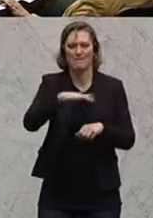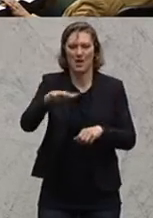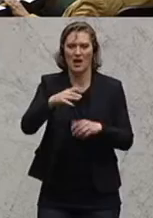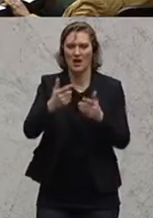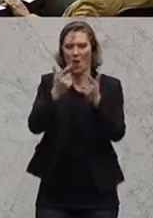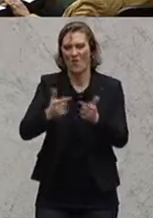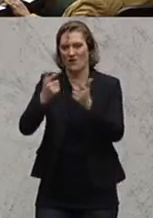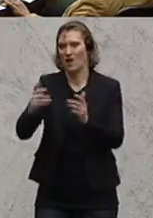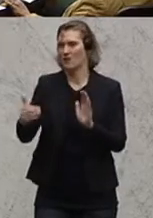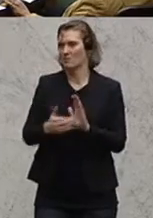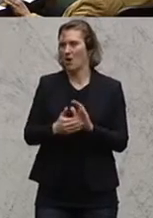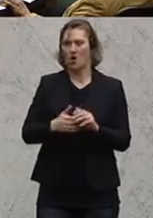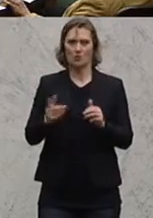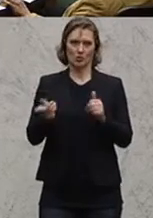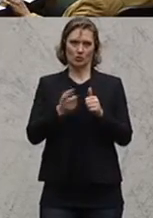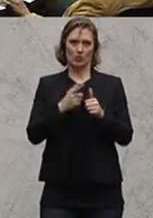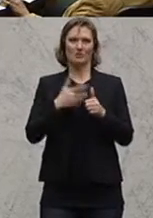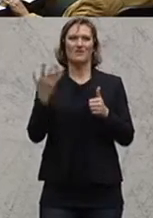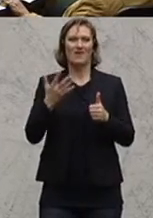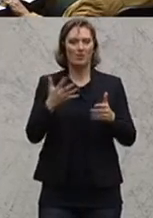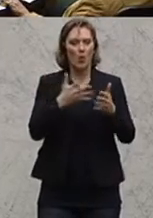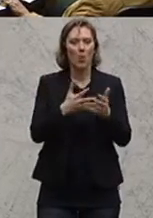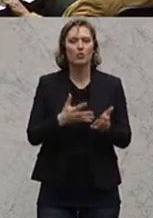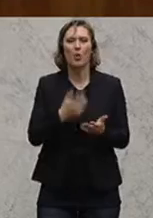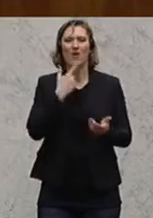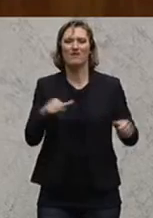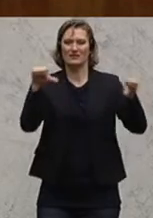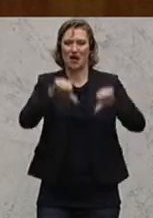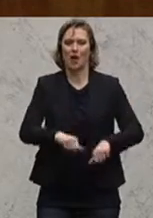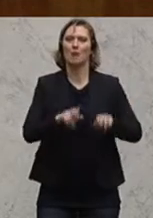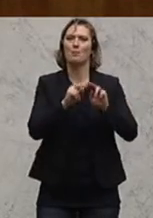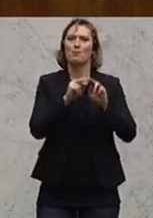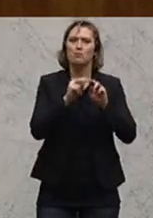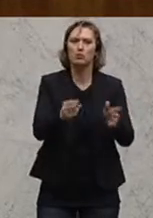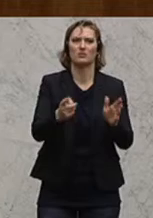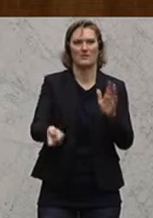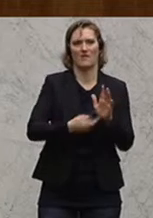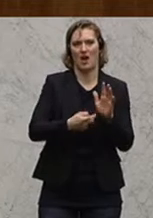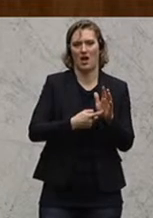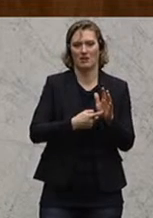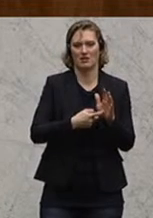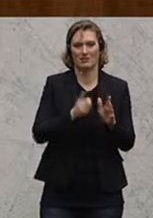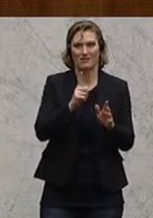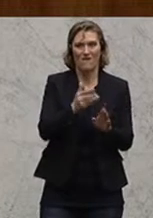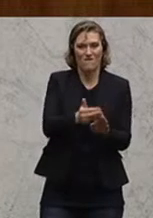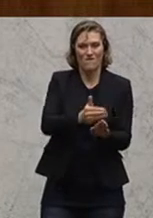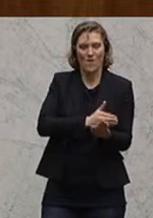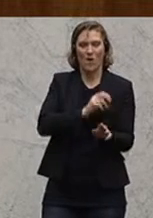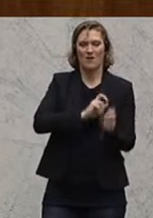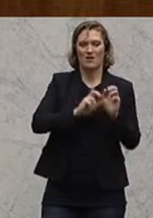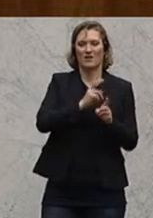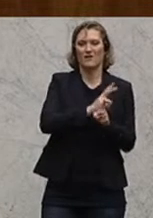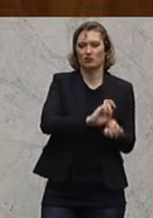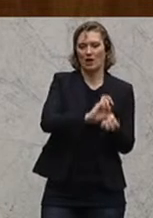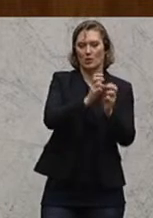Zum einen wird es darum gehen, das Kontrollversagen des Bundes vor der benannten Verstaatlichung im Jahr 2009